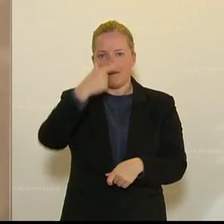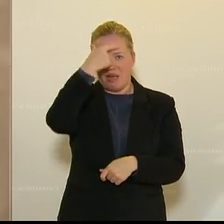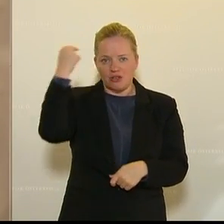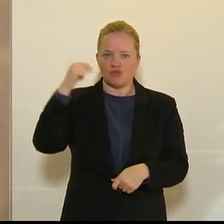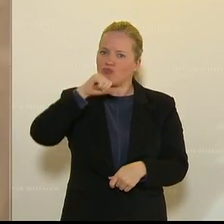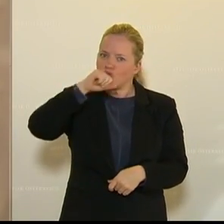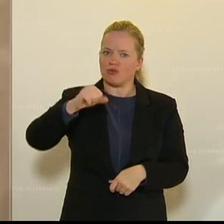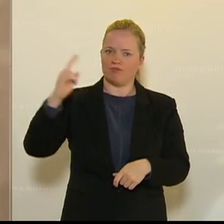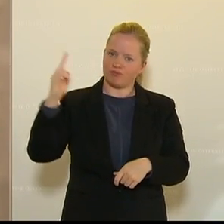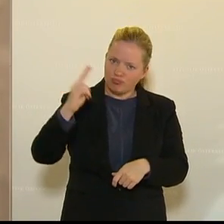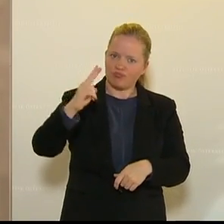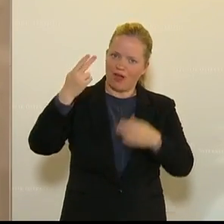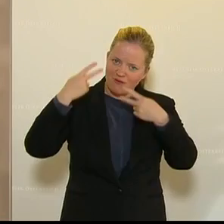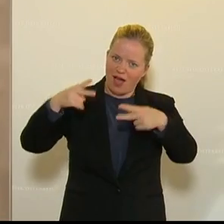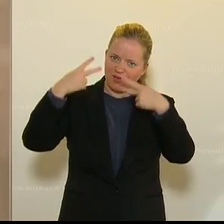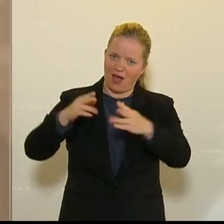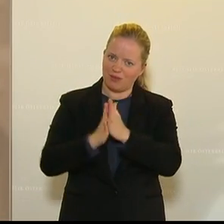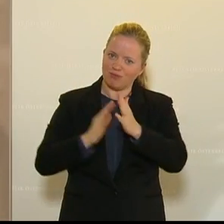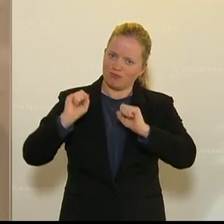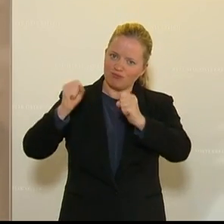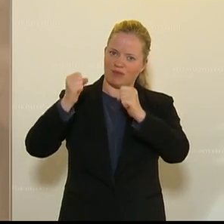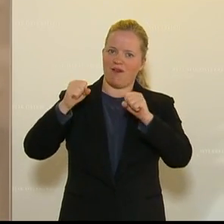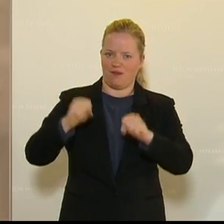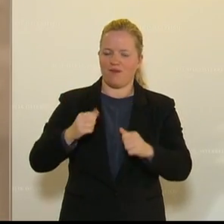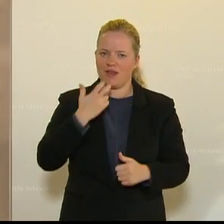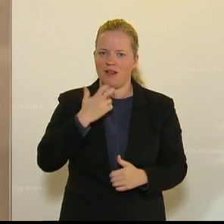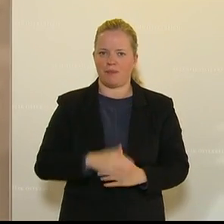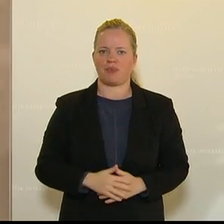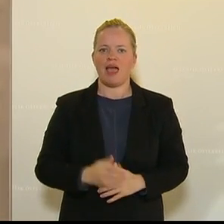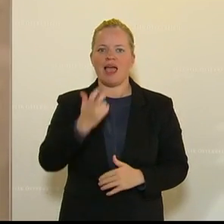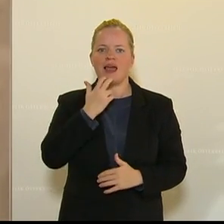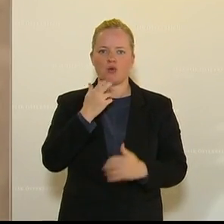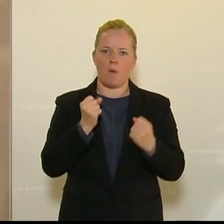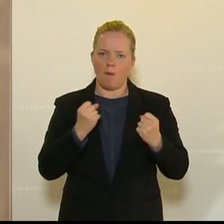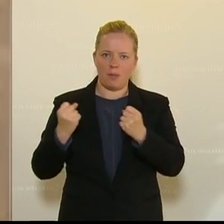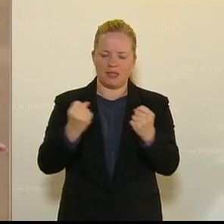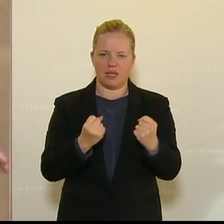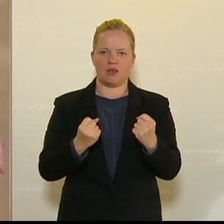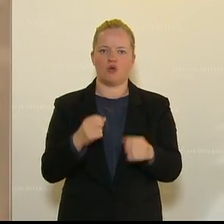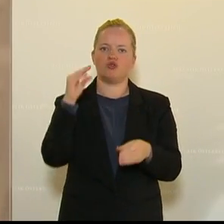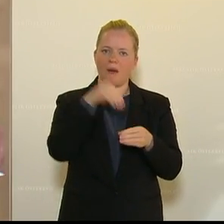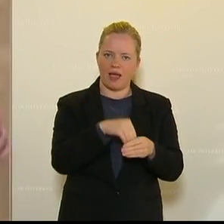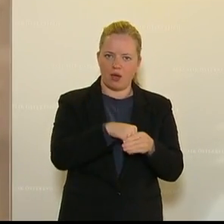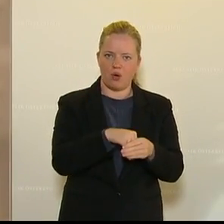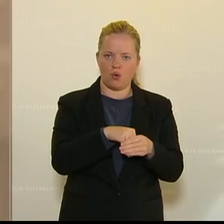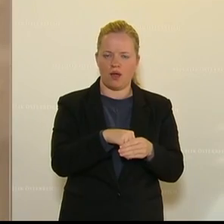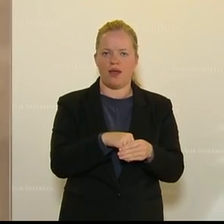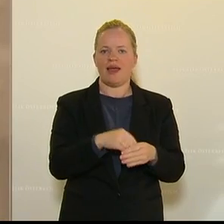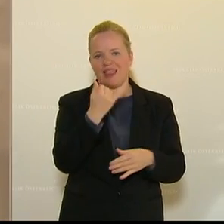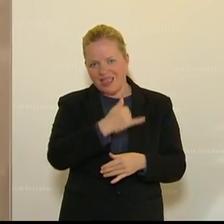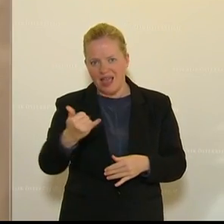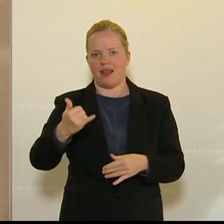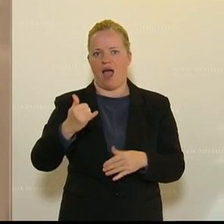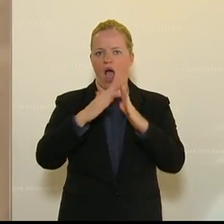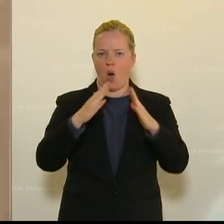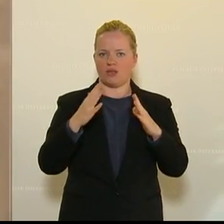Affinität haben und hier auch weitermachen würden. Mit der Förderung der Elektromobilität und der Speicherung kann somit jeder Haushalt